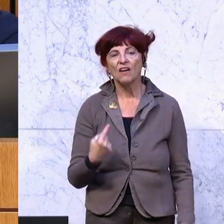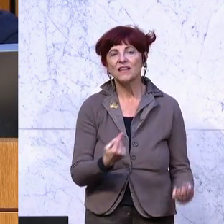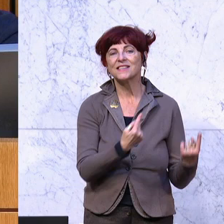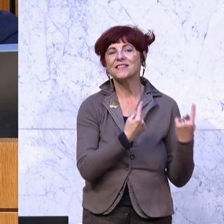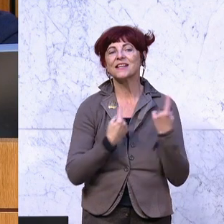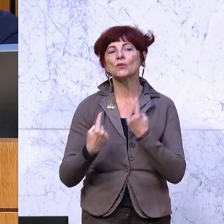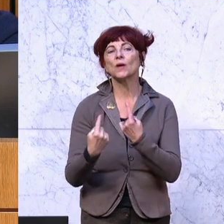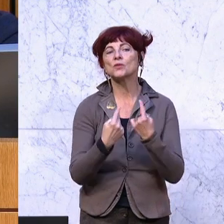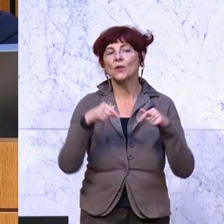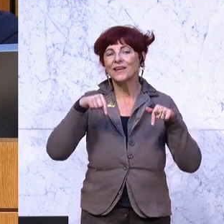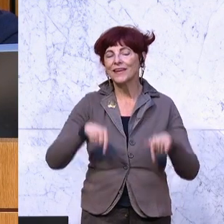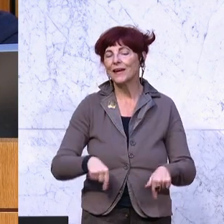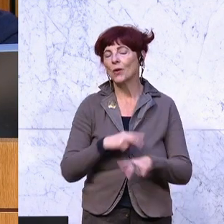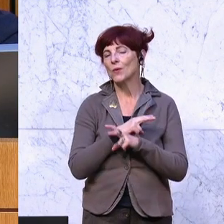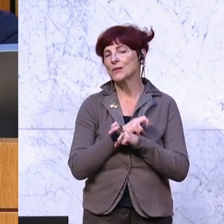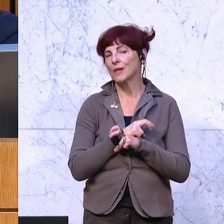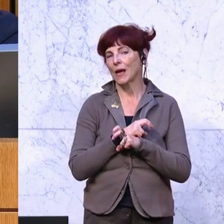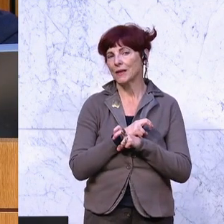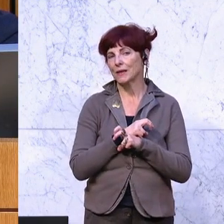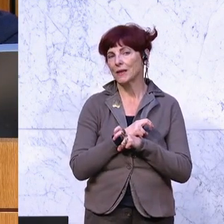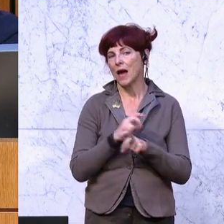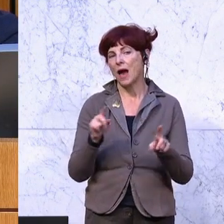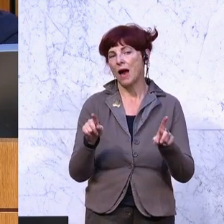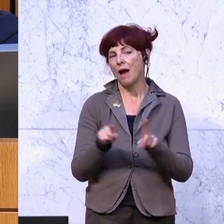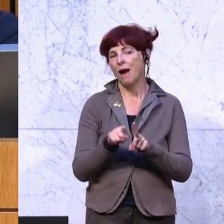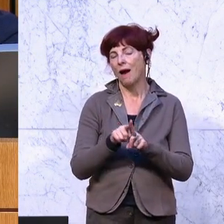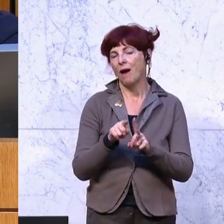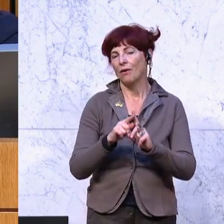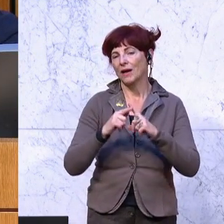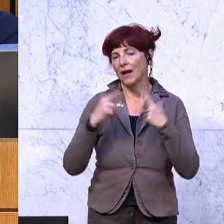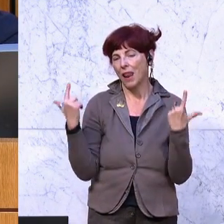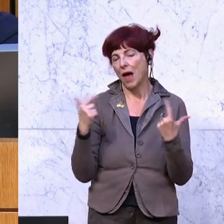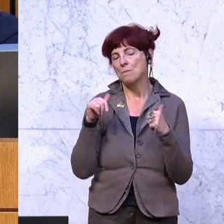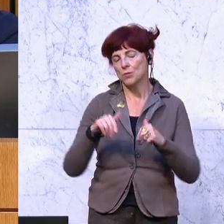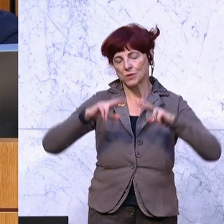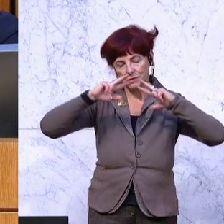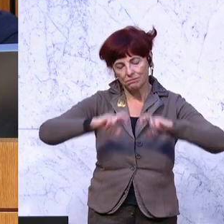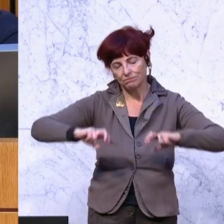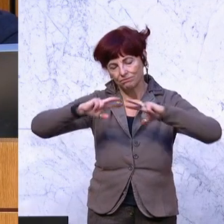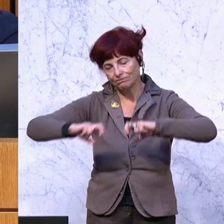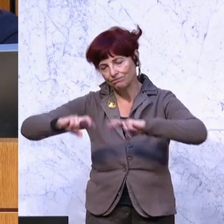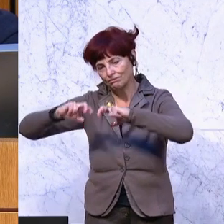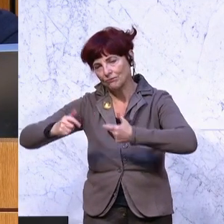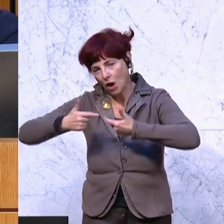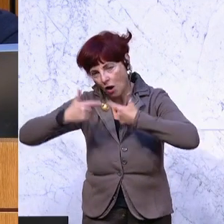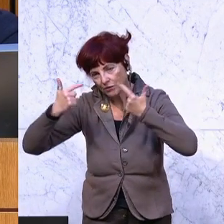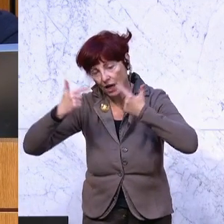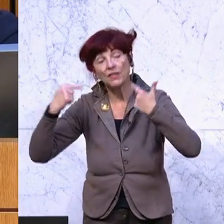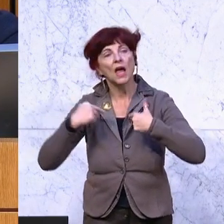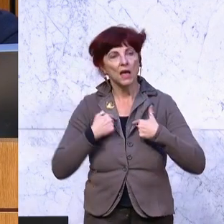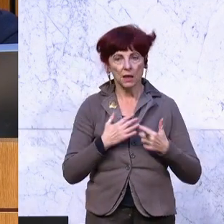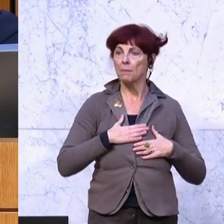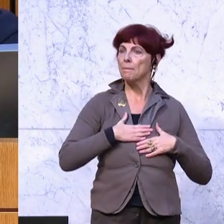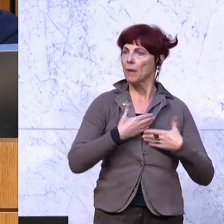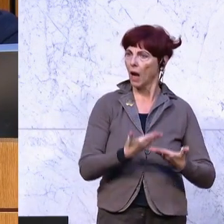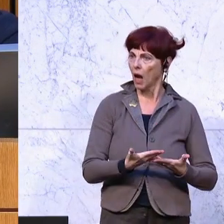die in diesem Lande auch eine klare Aufklärung braucht. Und ich bin willens und all